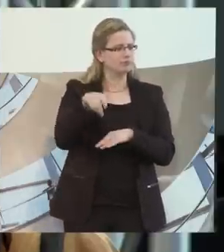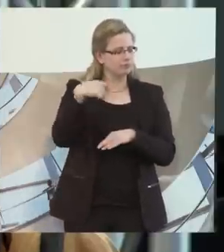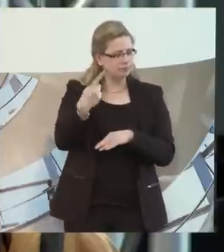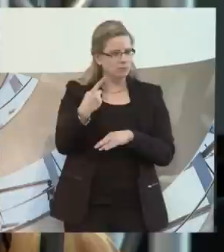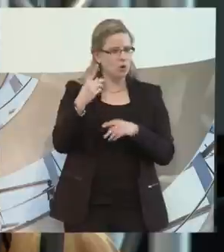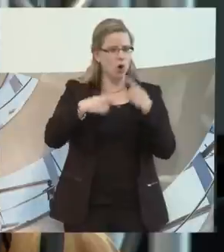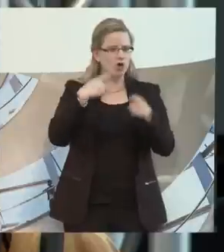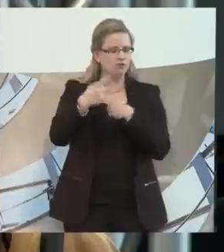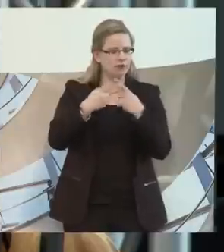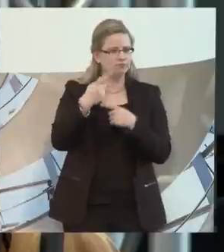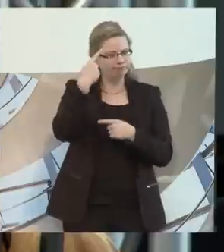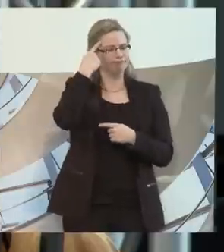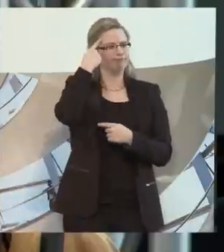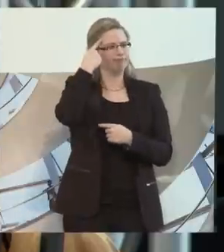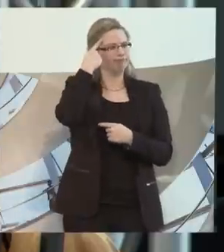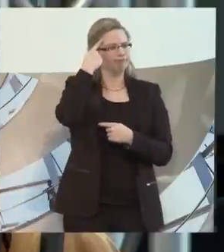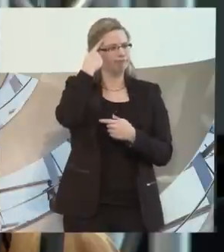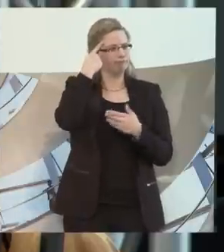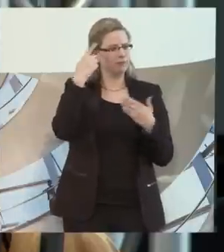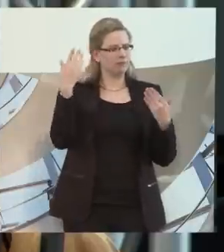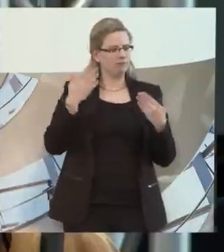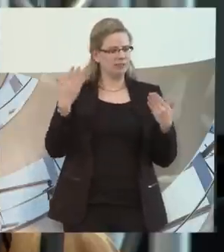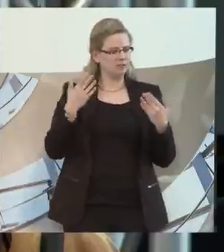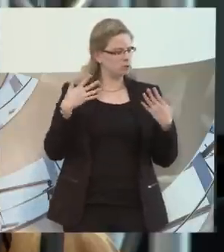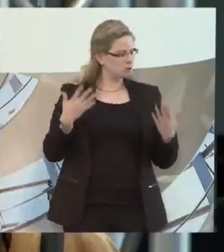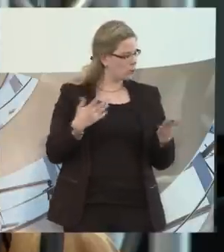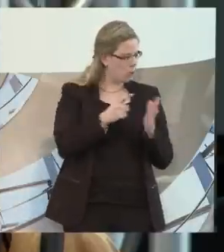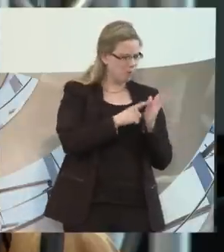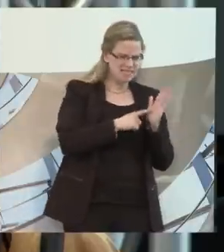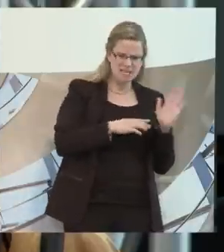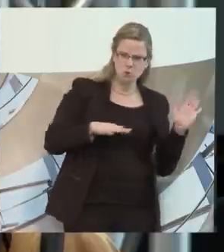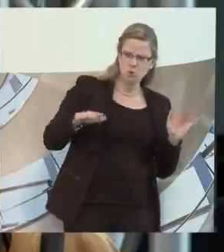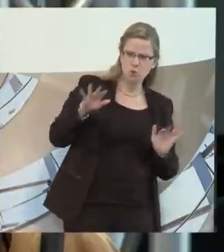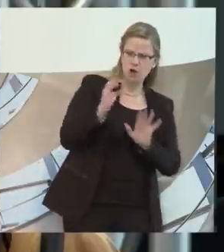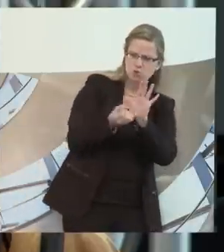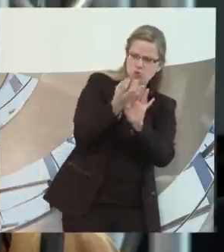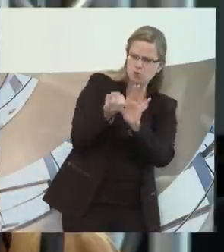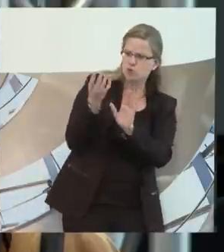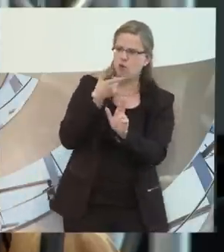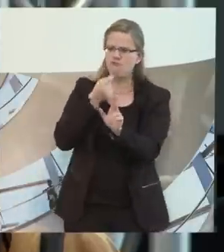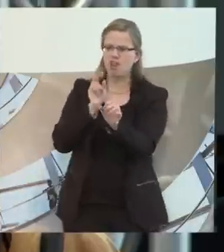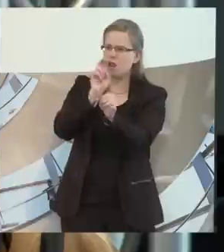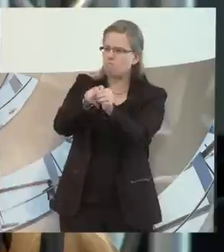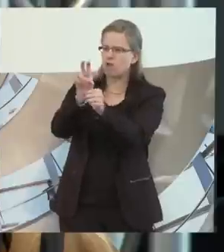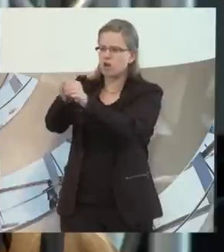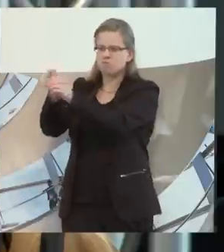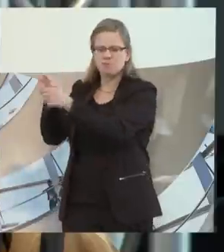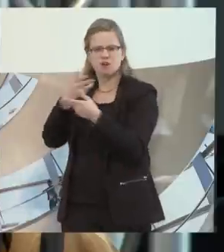festgestellt, dass einfach die Rahmenbedingungen am kulturellen Teil haben,